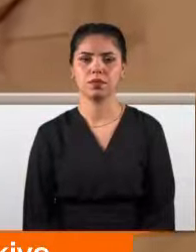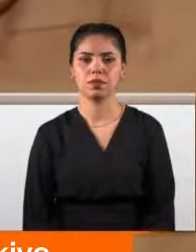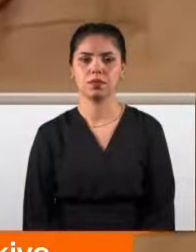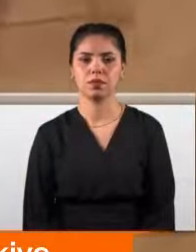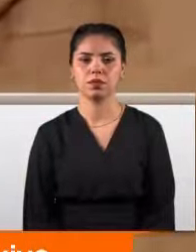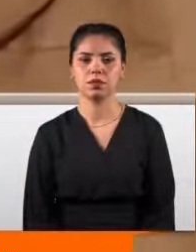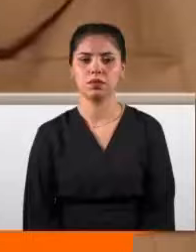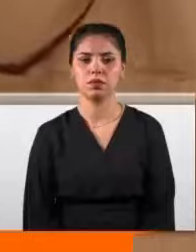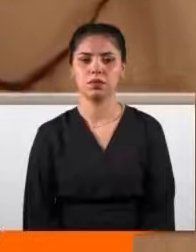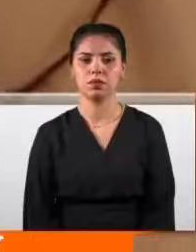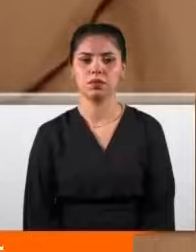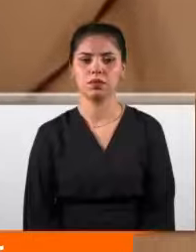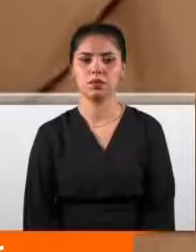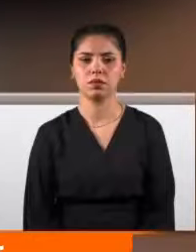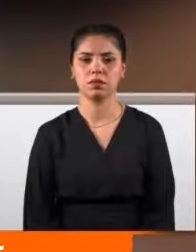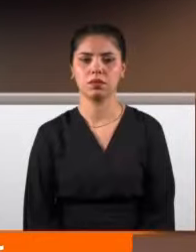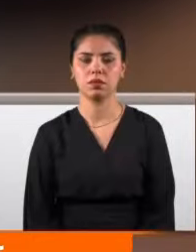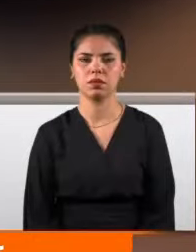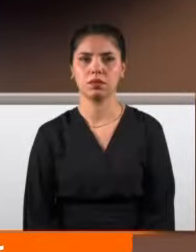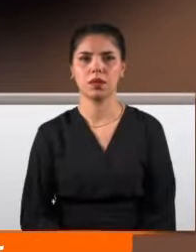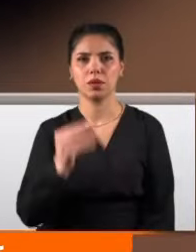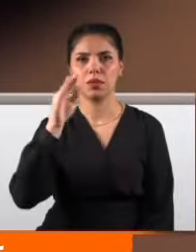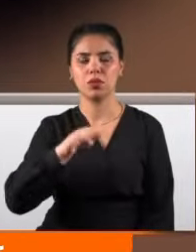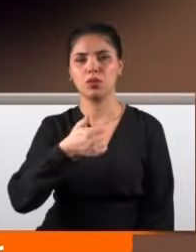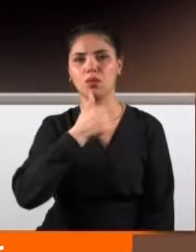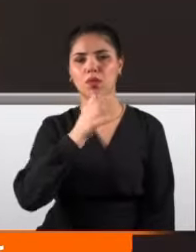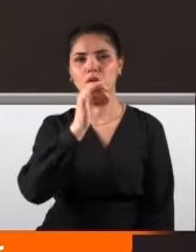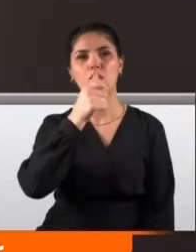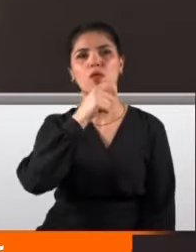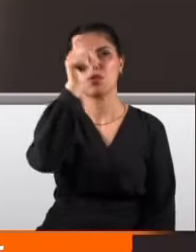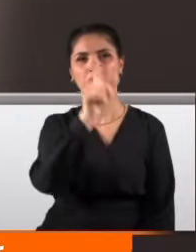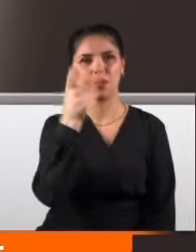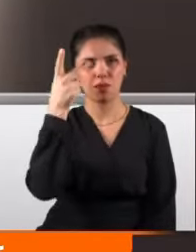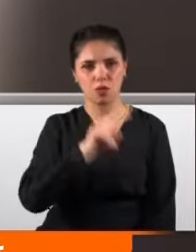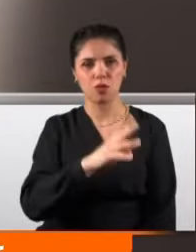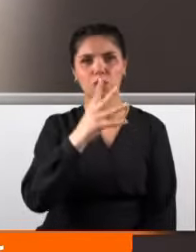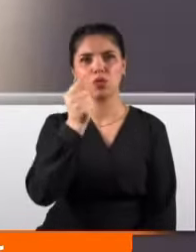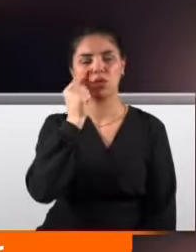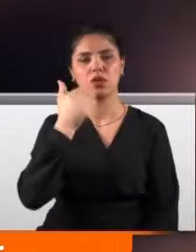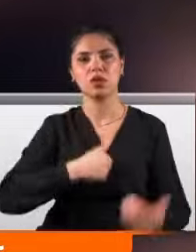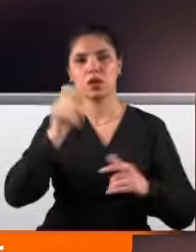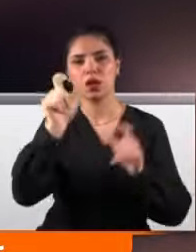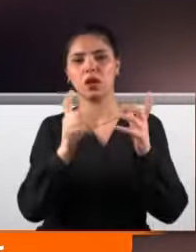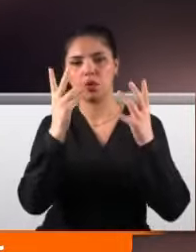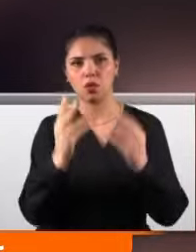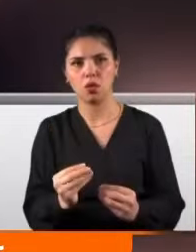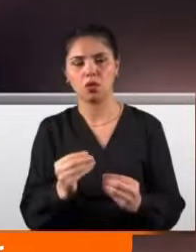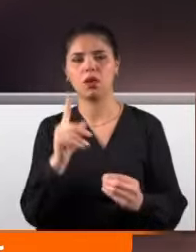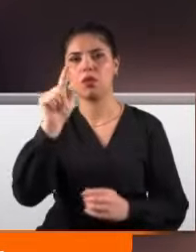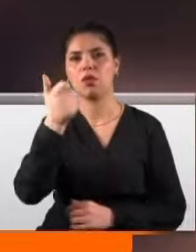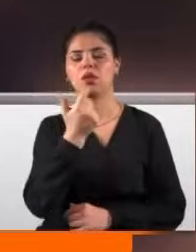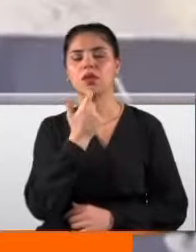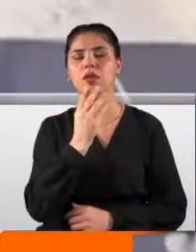rahmetli olmuş ben telefondan gördüm. Bir çocuk babası Oğuz Murat Acı'nın ölümüne dört kişinin de yaralanmasına sebep olan 16